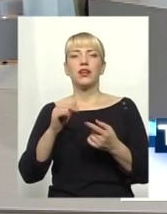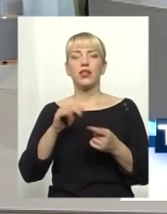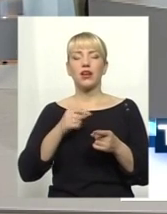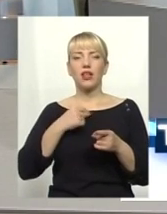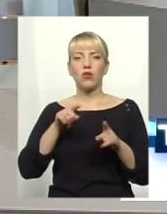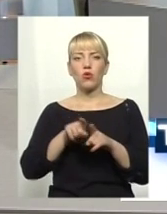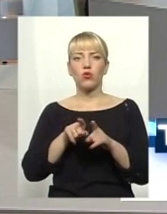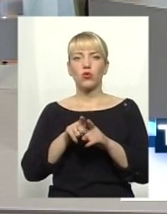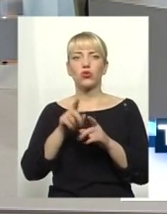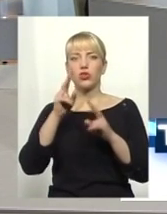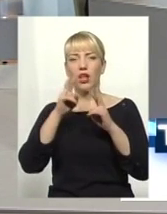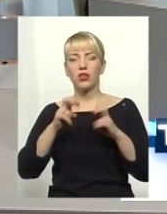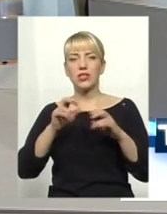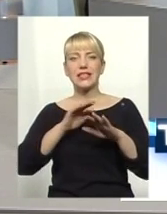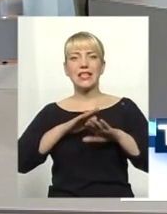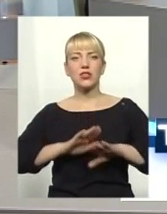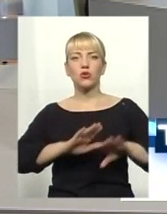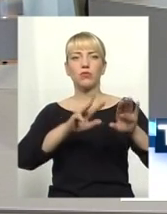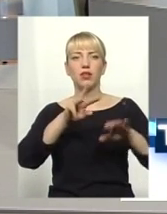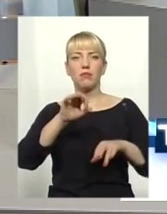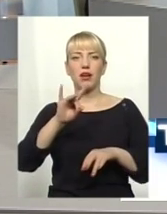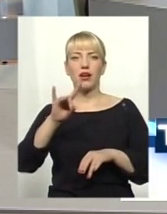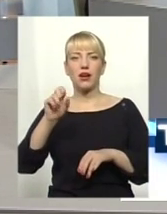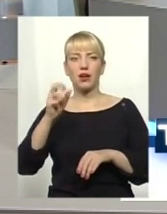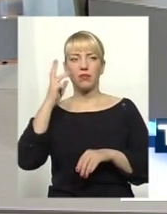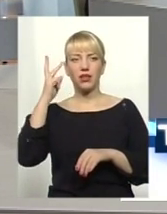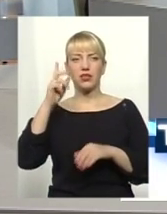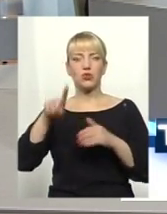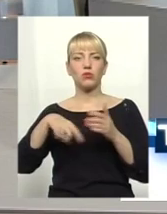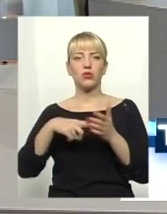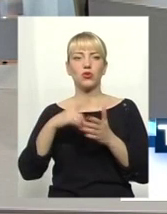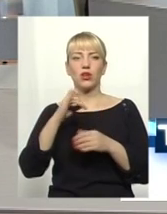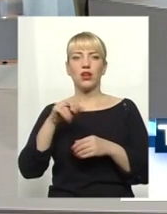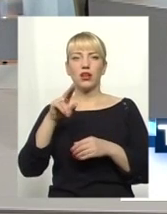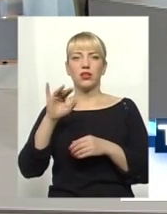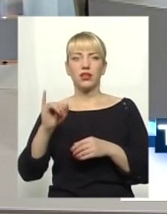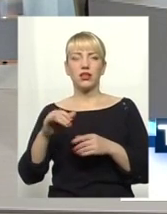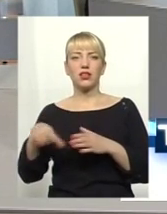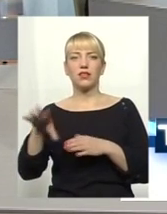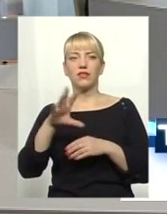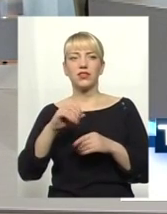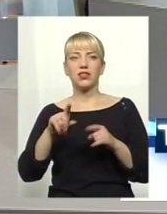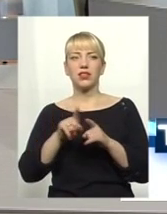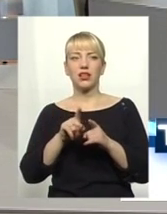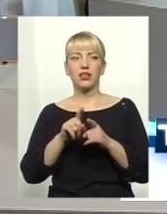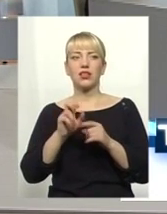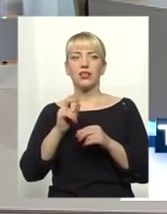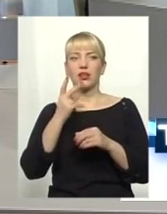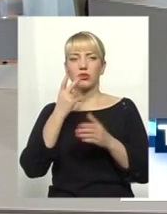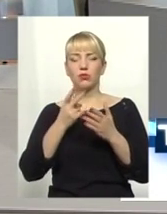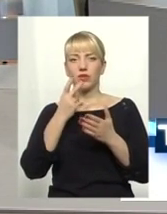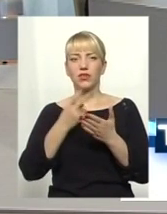заступників мера, ну, Хмельницької міської ради. В принципі, всі, так, на фоні того всього